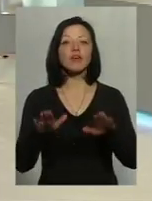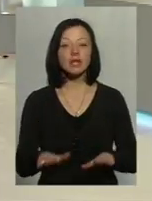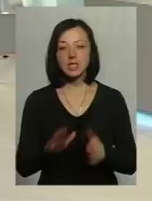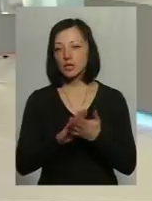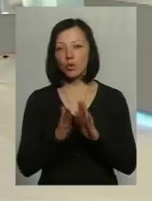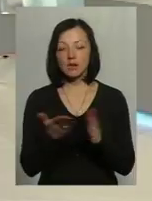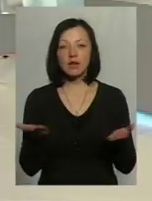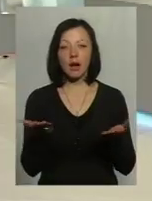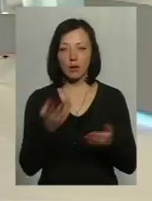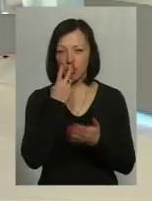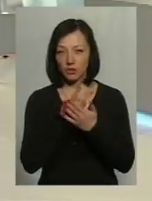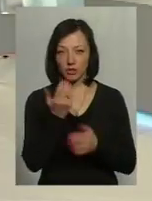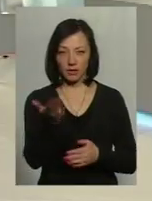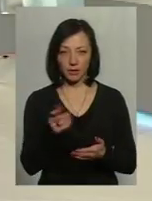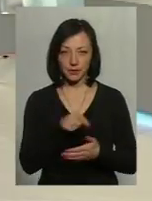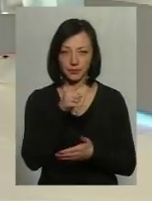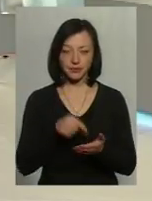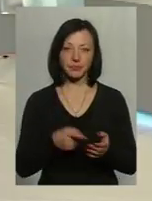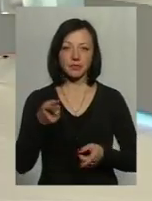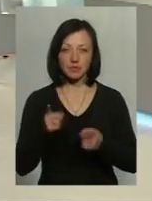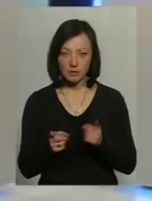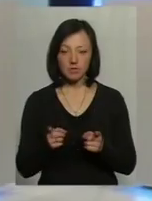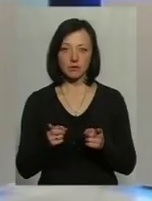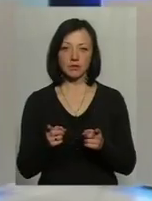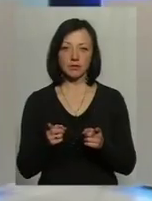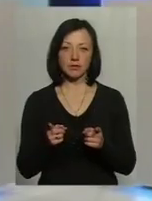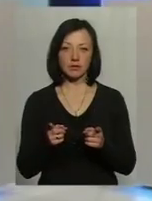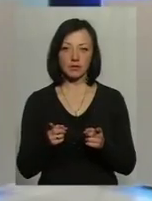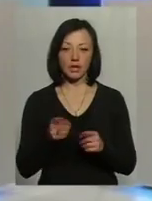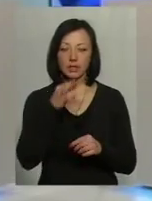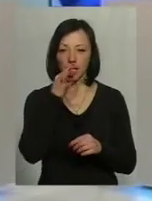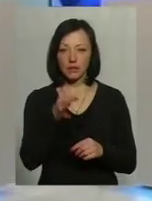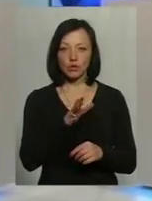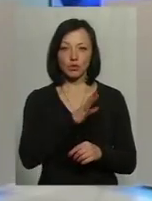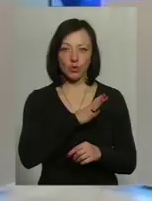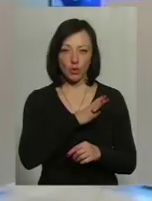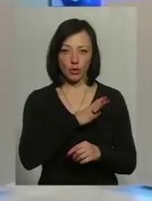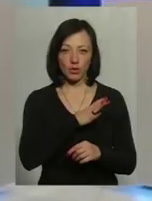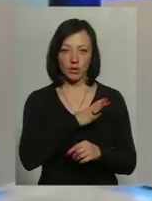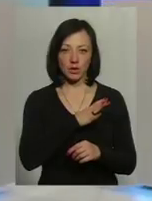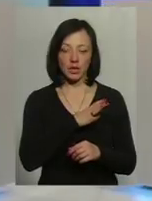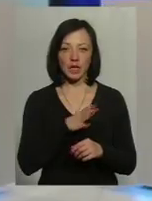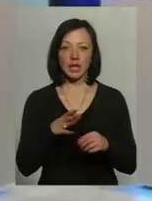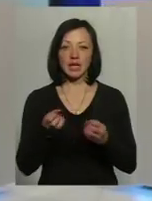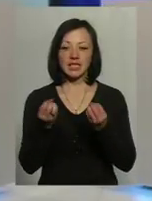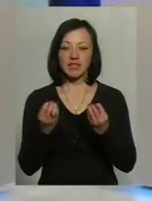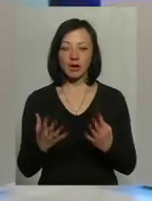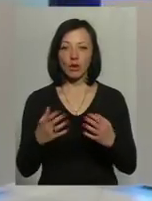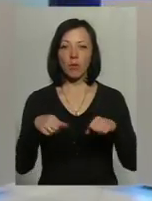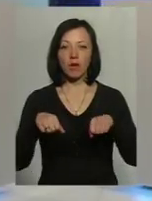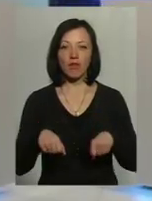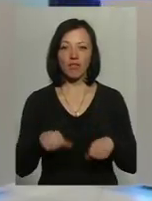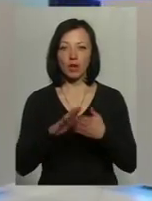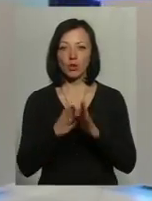ситуації, бачите ви? Дійсно, як сказано було, цивільно-правовий договір, це не є